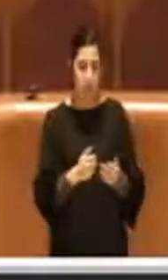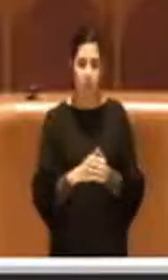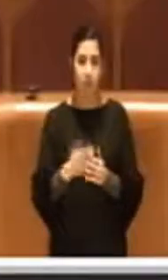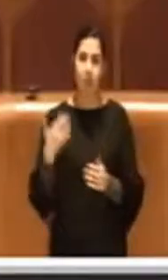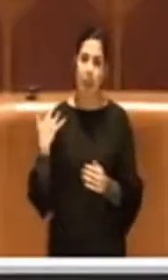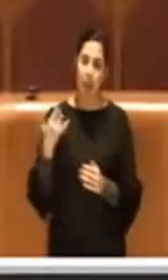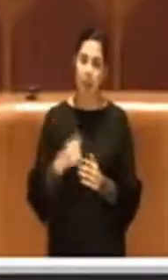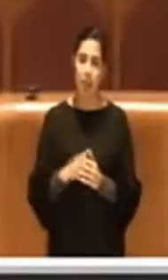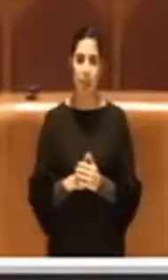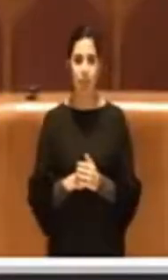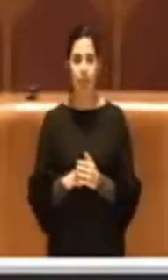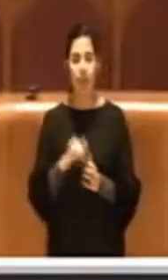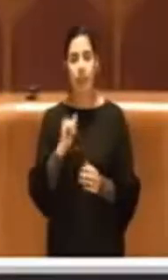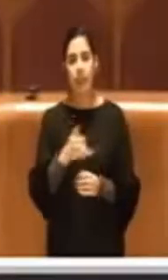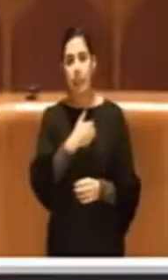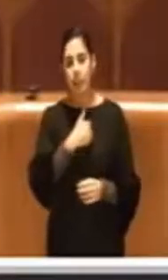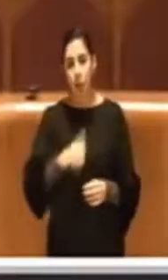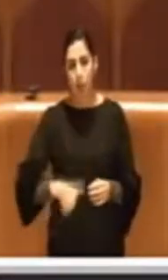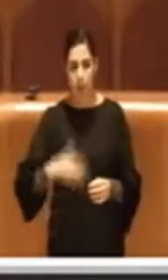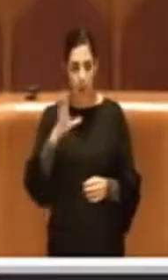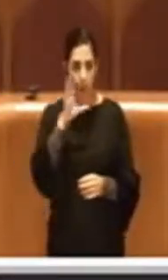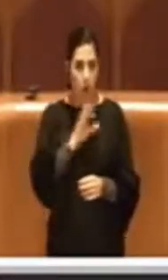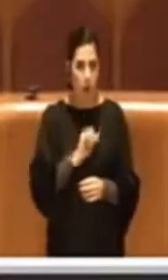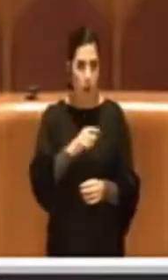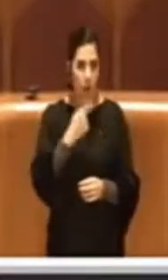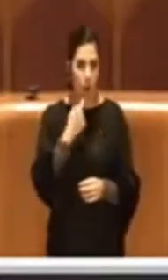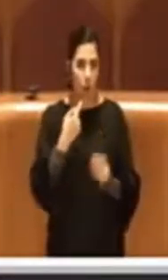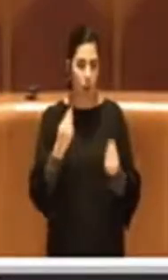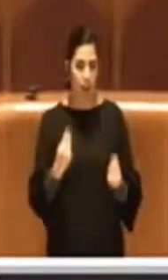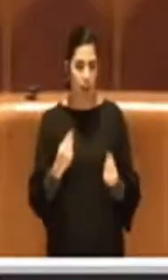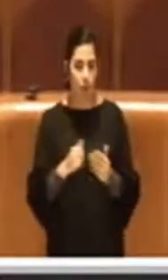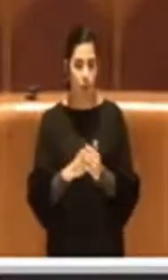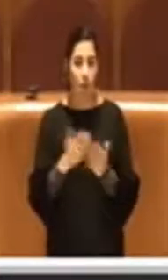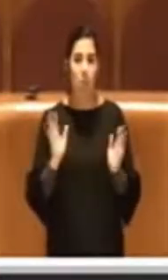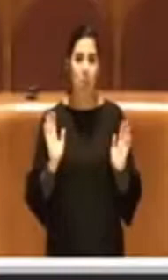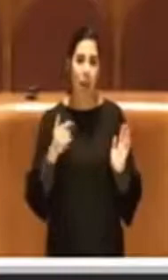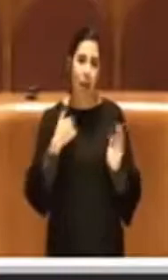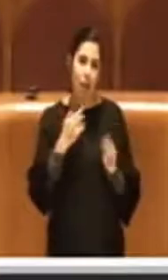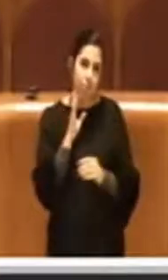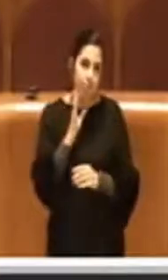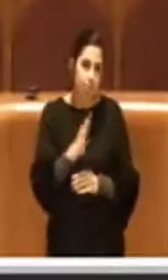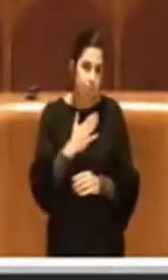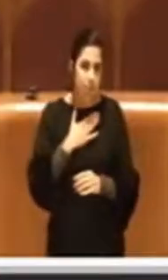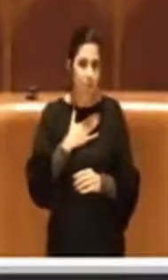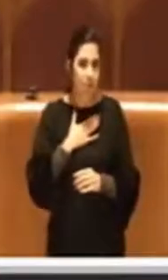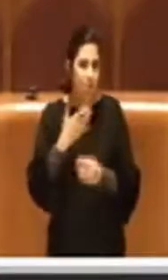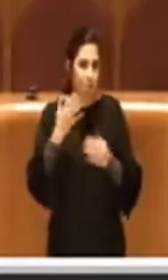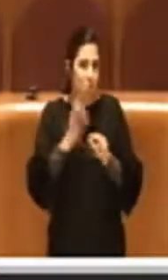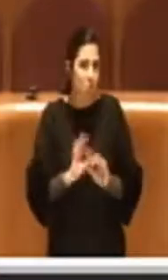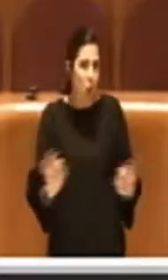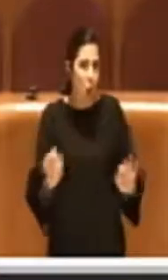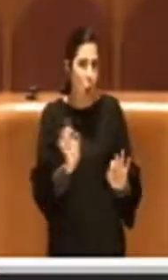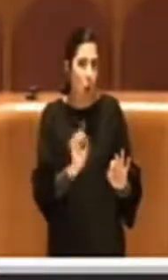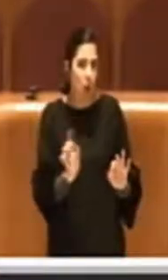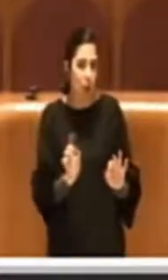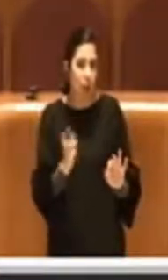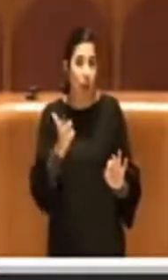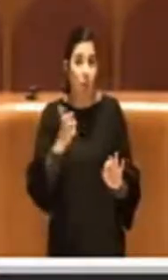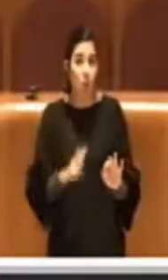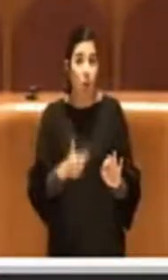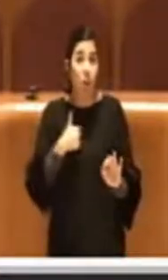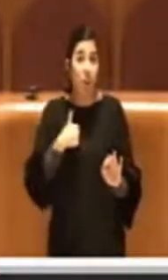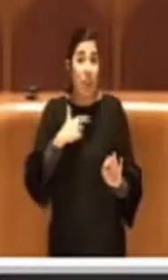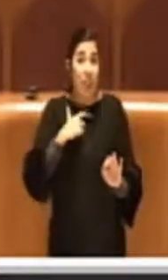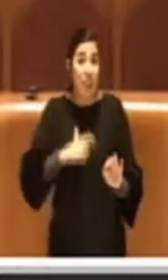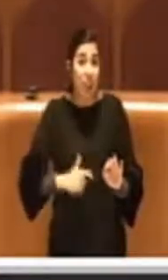Grazie. Sì, consigliere, ho capito quello che lei dice, ma allora le confesso la mia impreparazione, perché io non